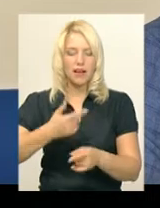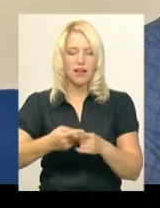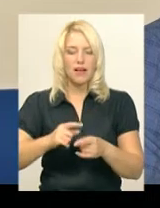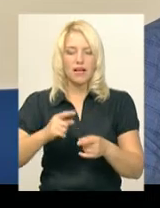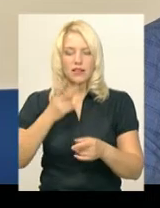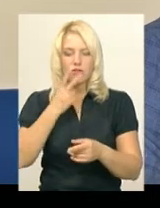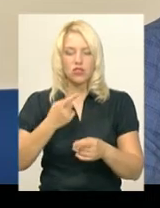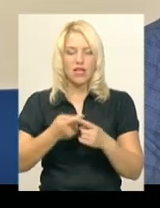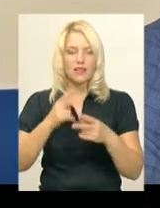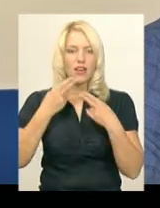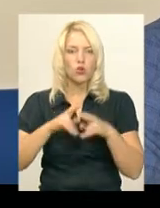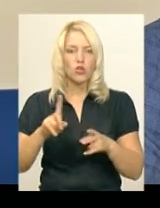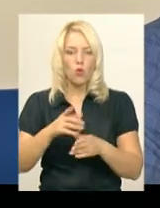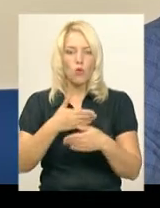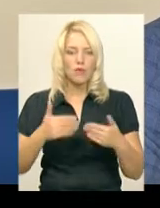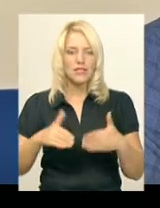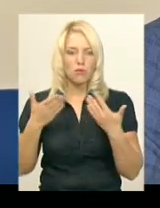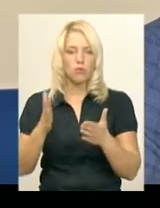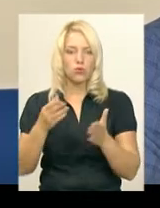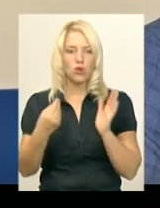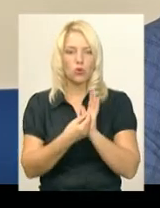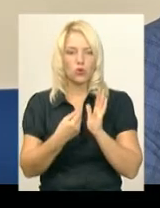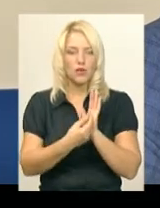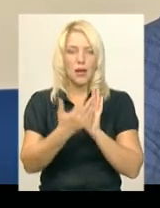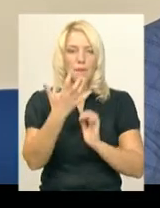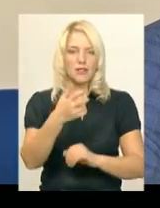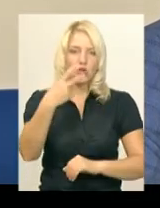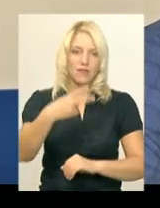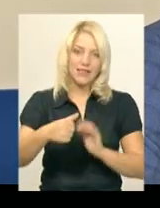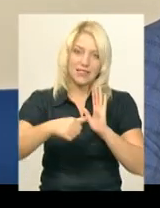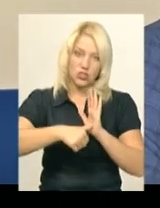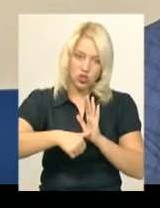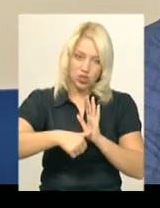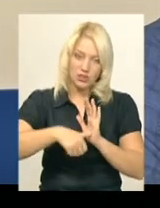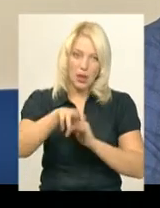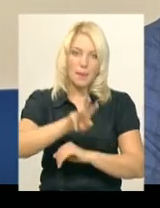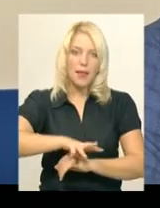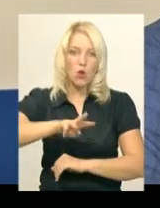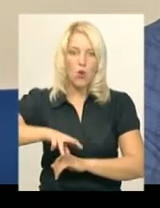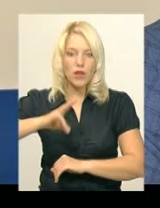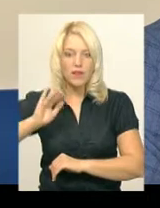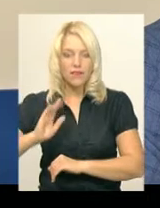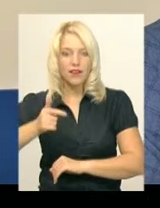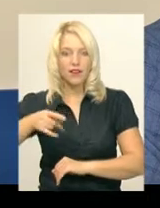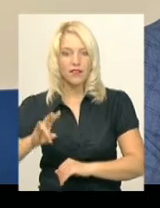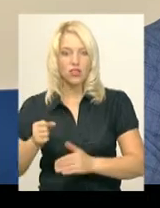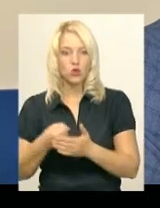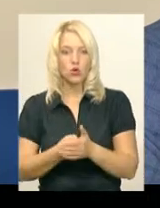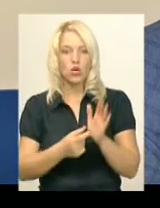запропонували, буде коштувати від 526 мільйонів гривень до